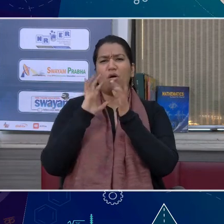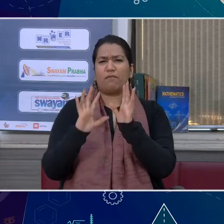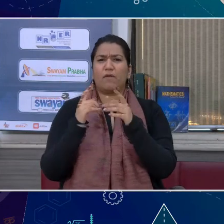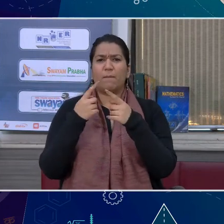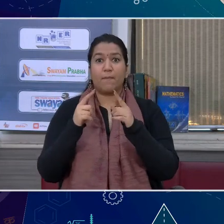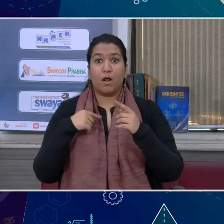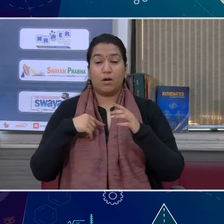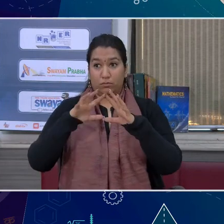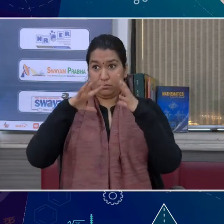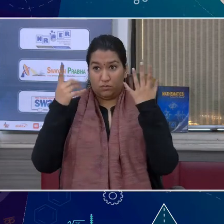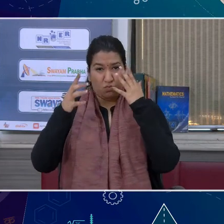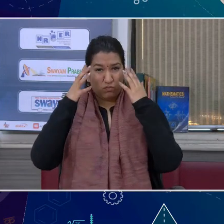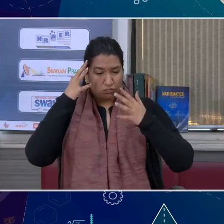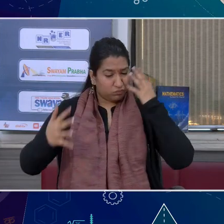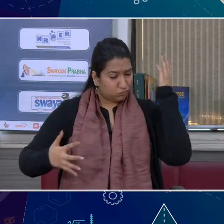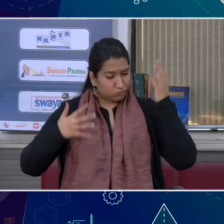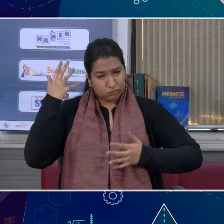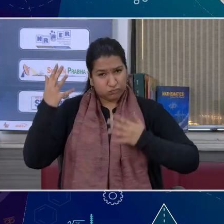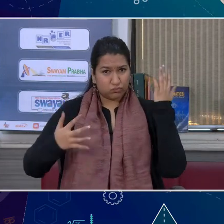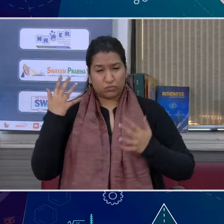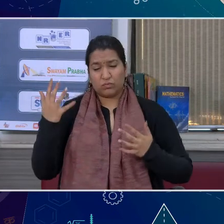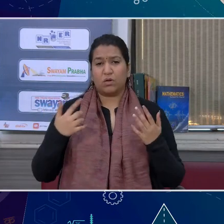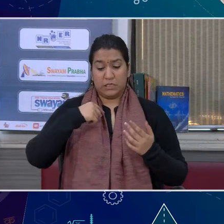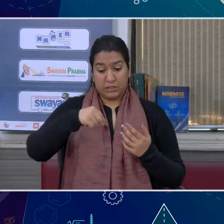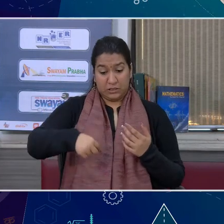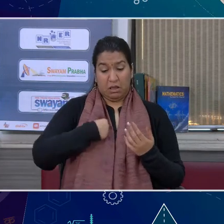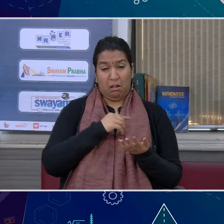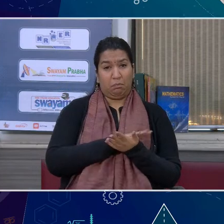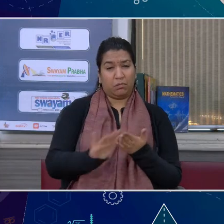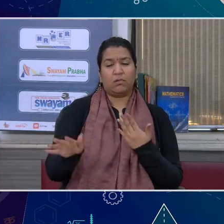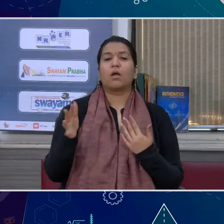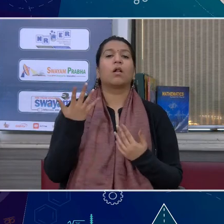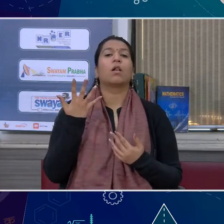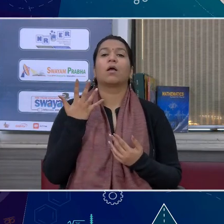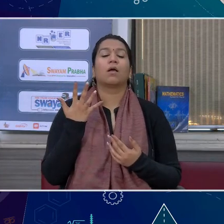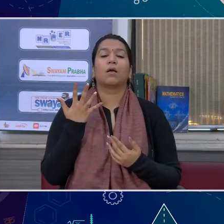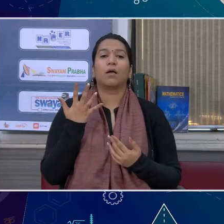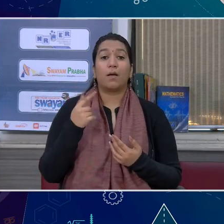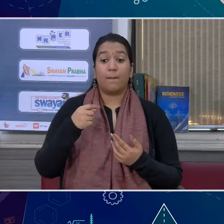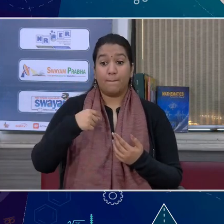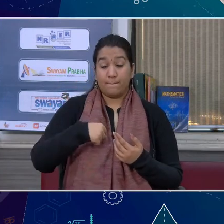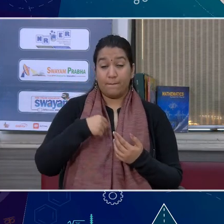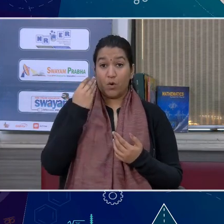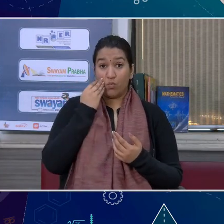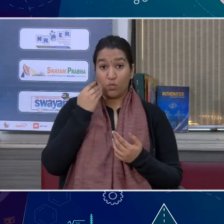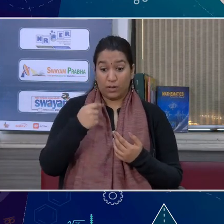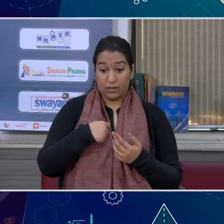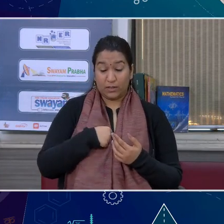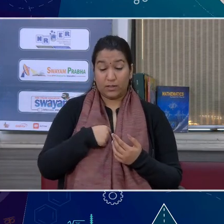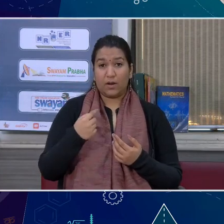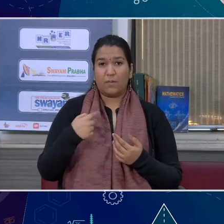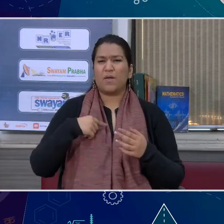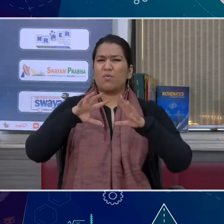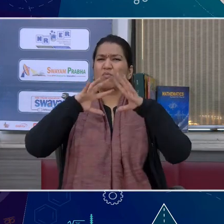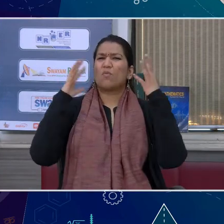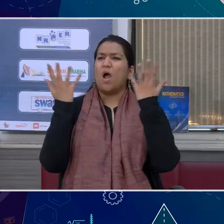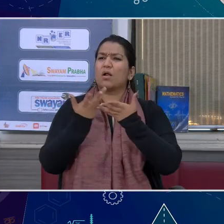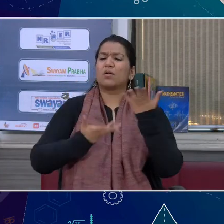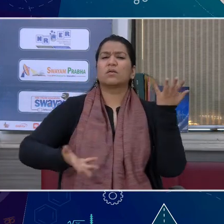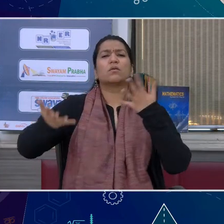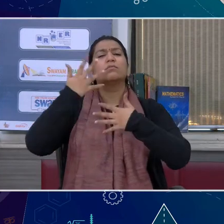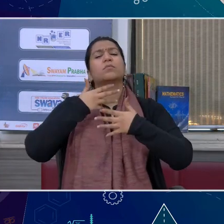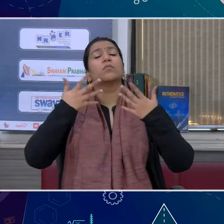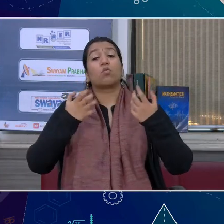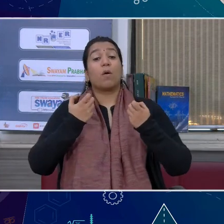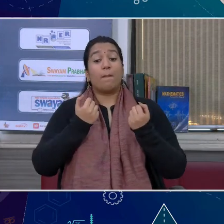अपने मित्रों के चिंता में अपने आत्म को समात नहीं करता हूं जग पूछ रहा उनको जो जग की काते मैं